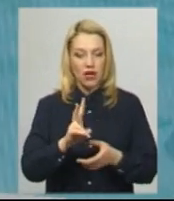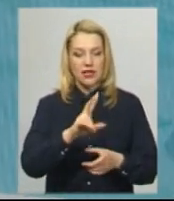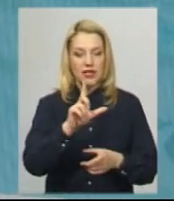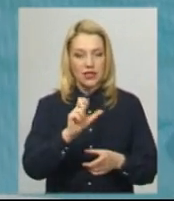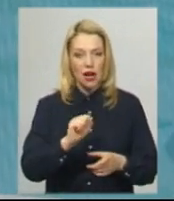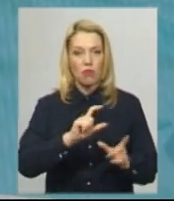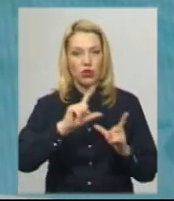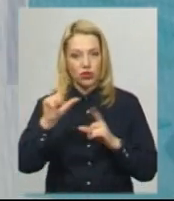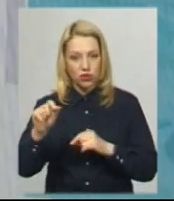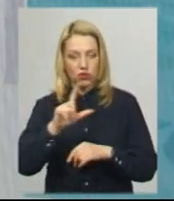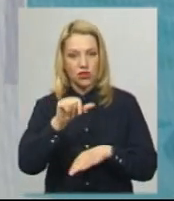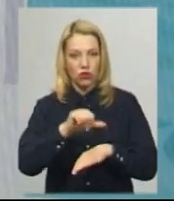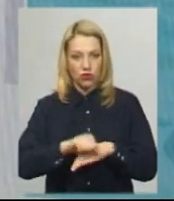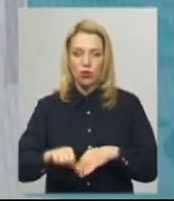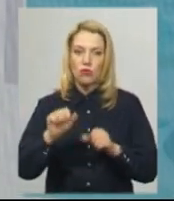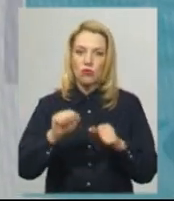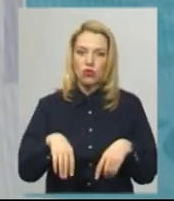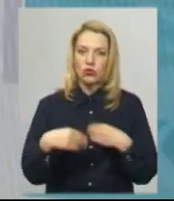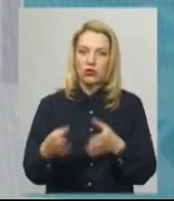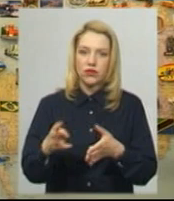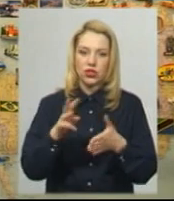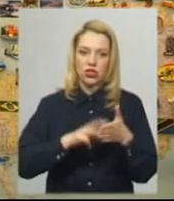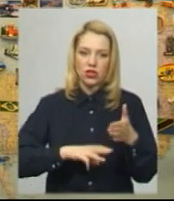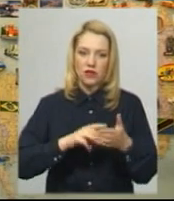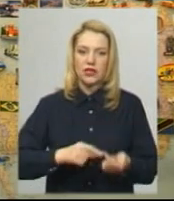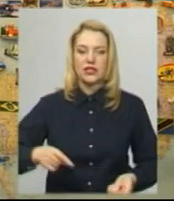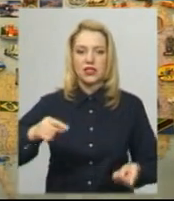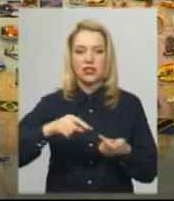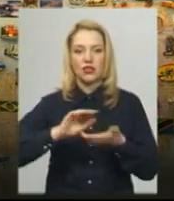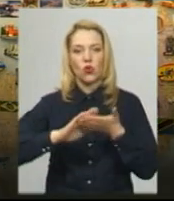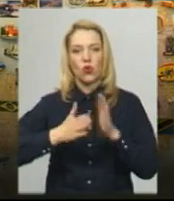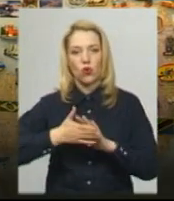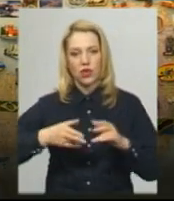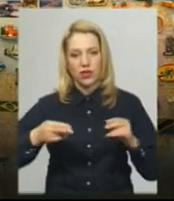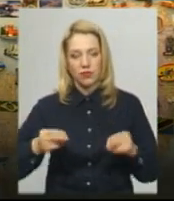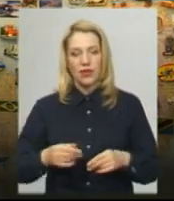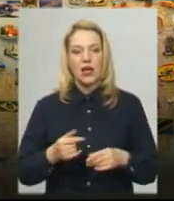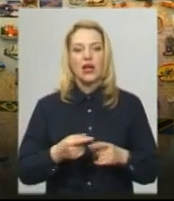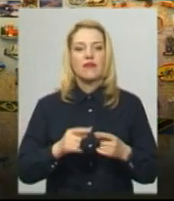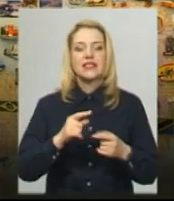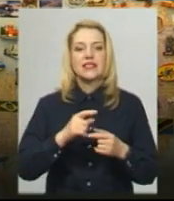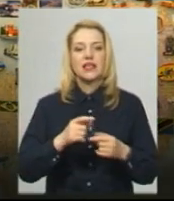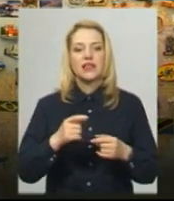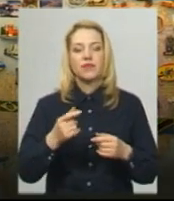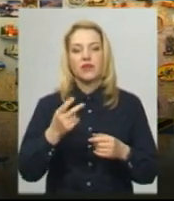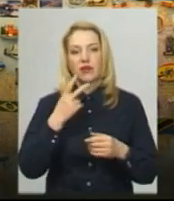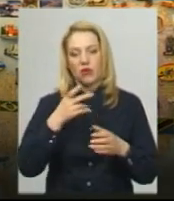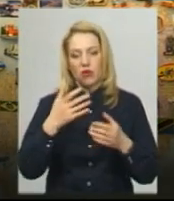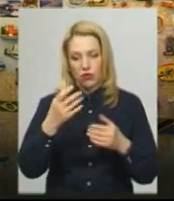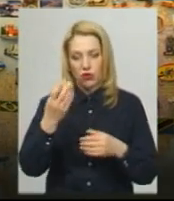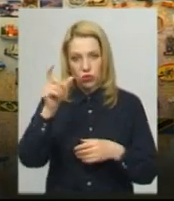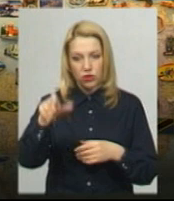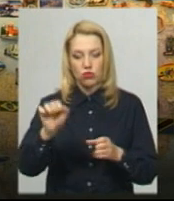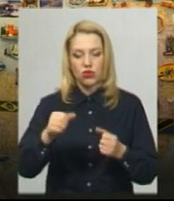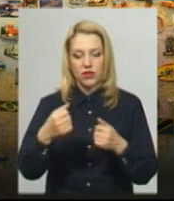можуть застосовувати мінімальні штрафні санкції, згідно угоди. Залежно від того, за який період він відмовляється від поїздки, він втрачає певну суму коштів.